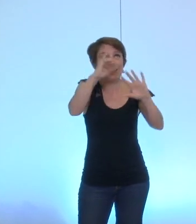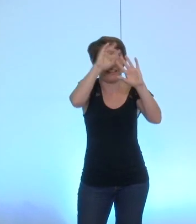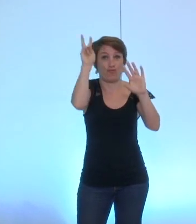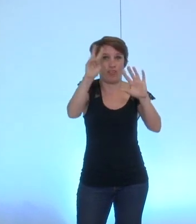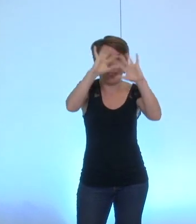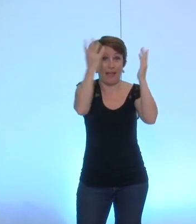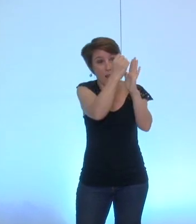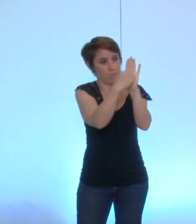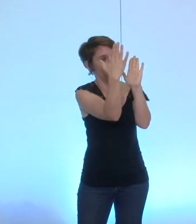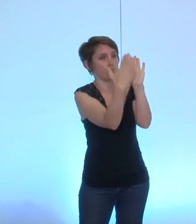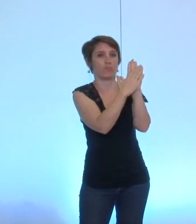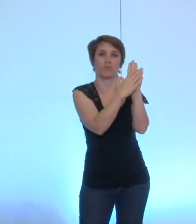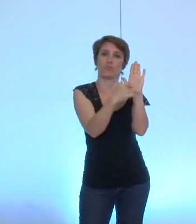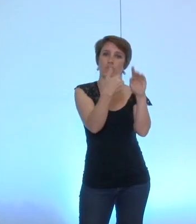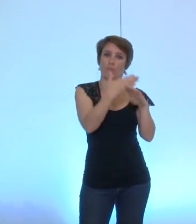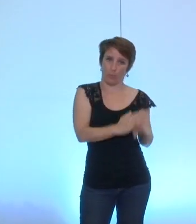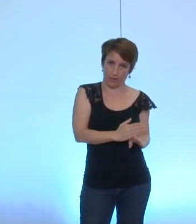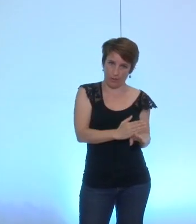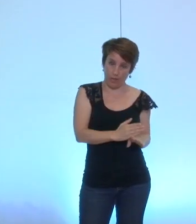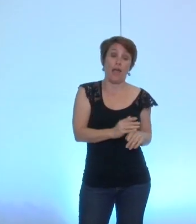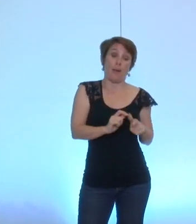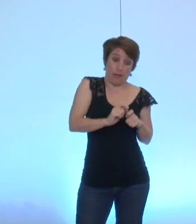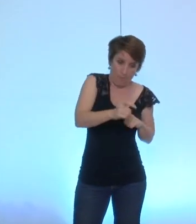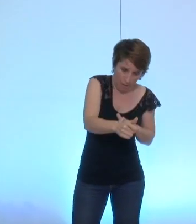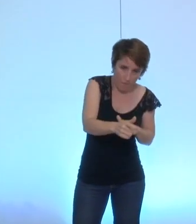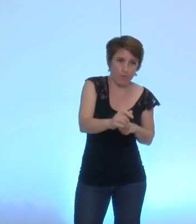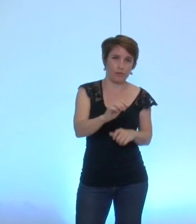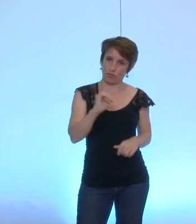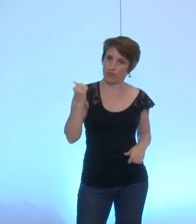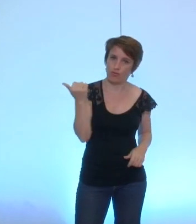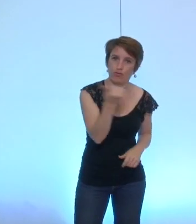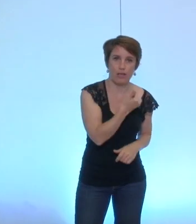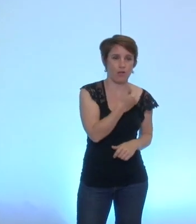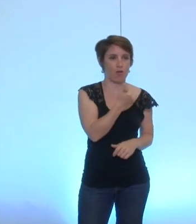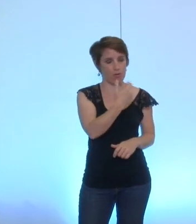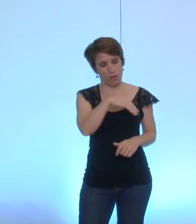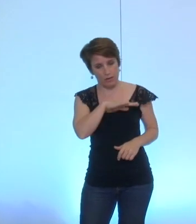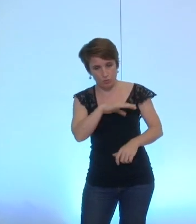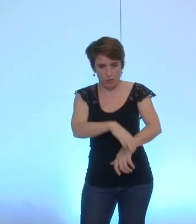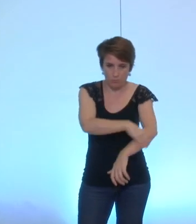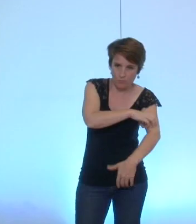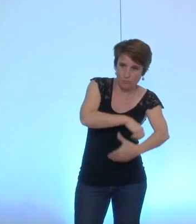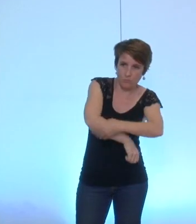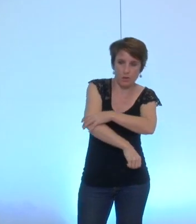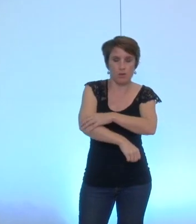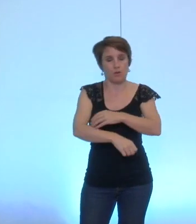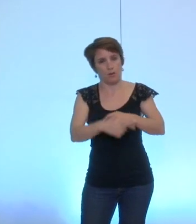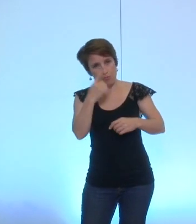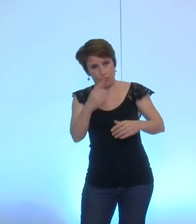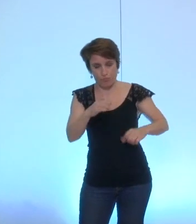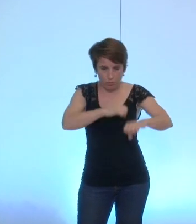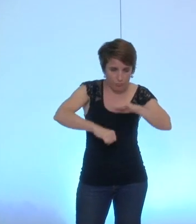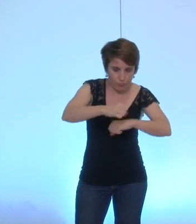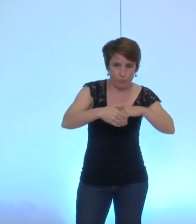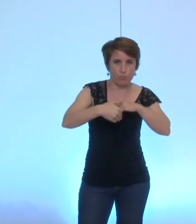et derrière en effet à nous à vous de voir comment et Paul l'a rappelé dans la charte d'éctique les choses sont un peu précisées un peu plus